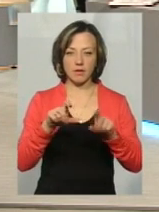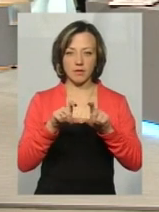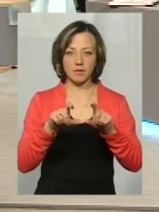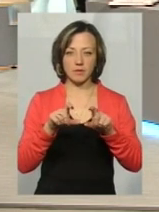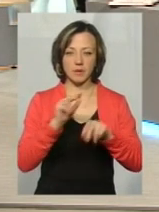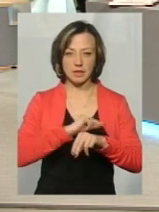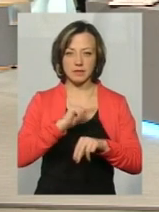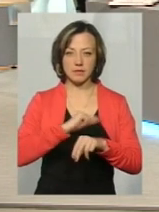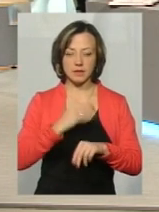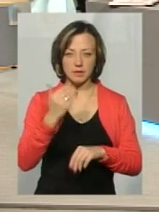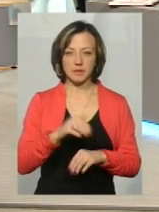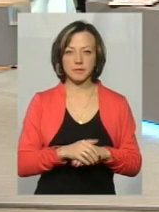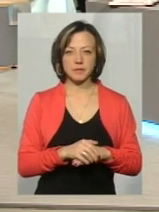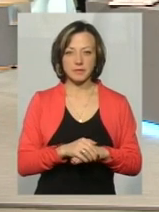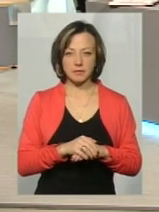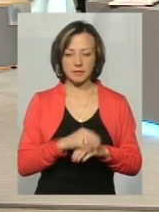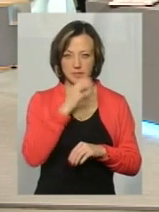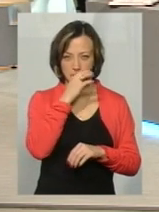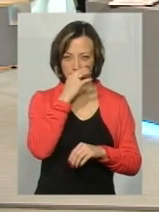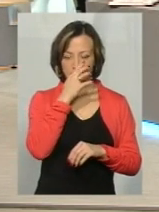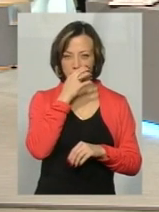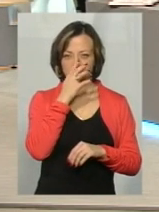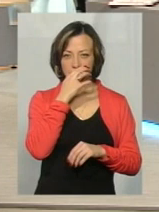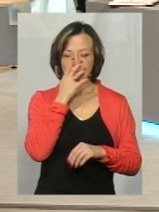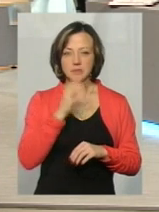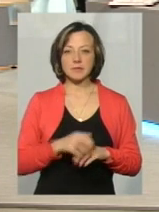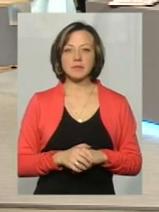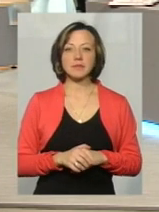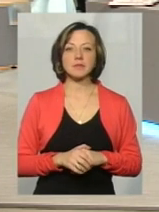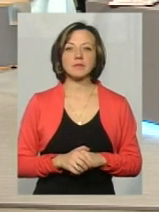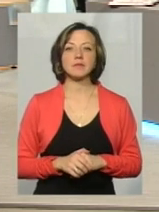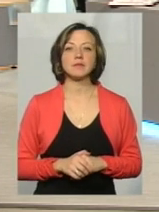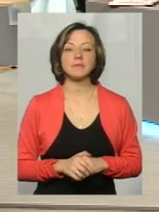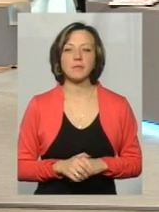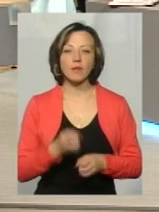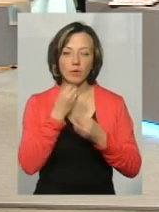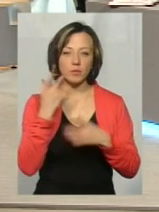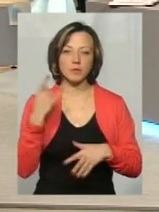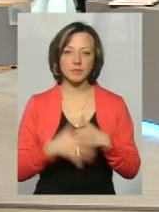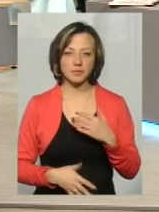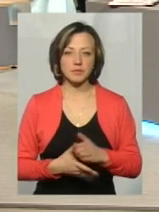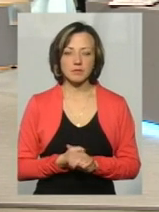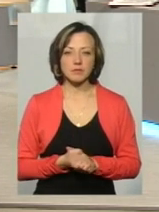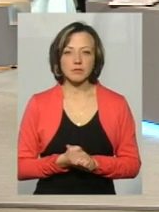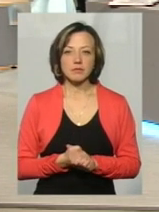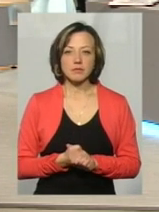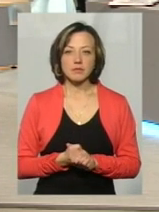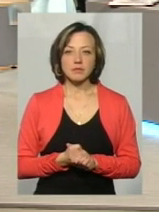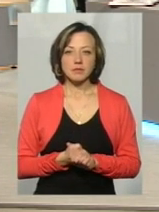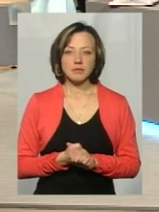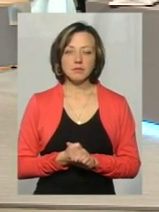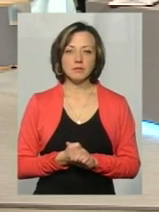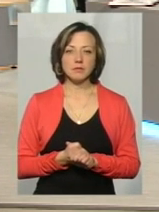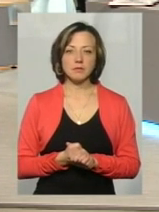Працівників, скоріш за все. Самі можемо сказати своїх всіх. Я зрозумів. Добре, дякую. Що робити?